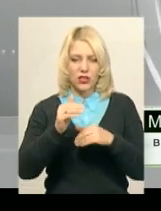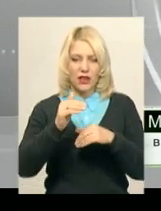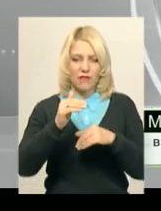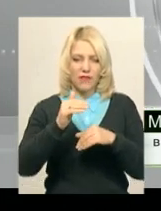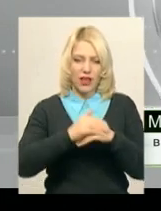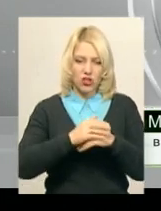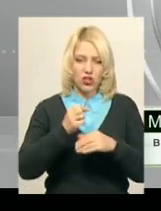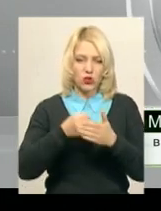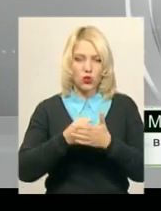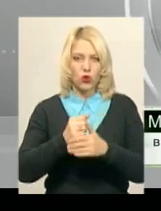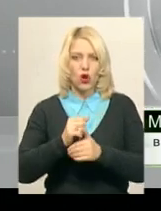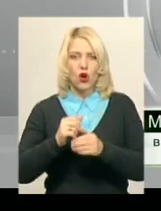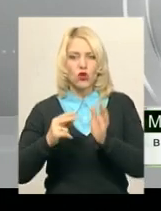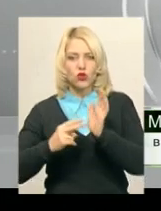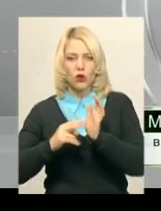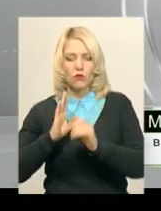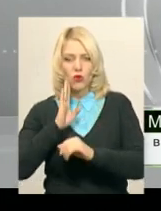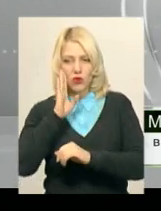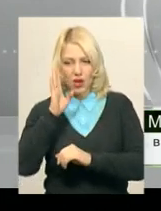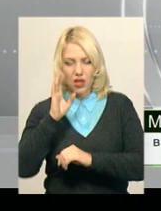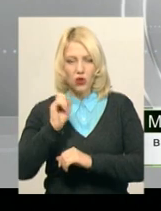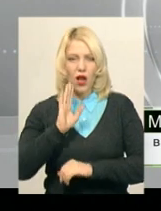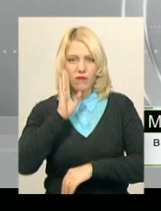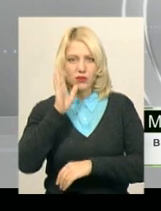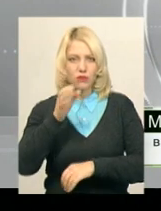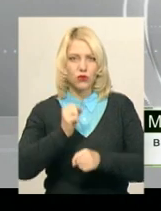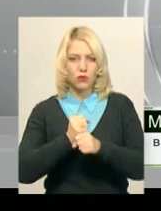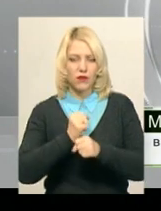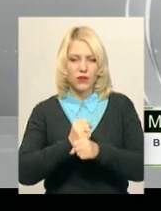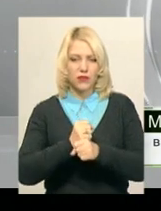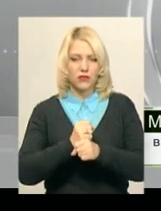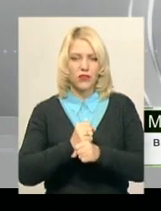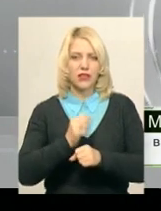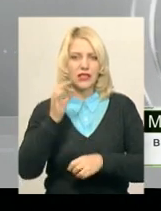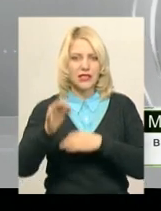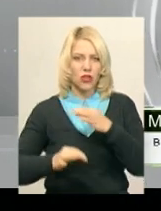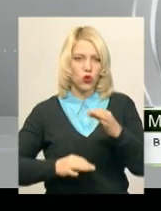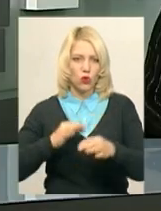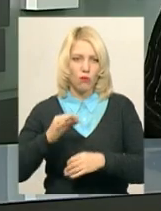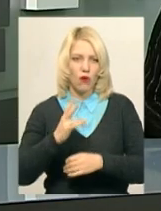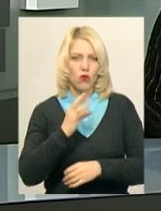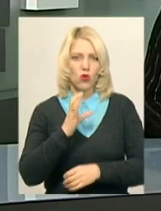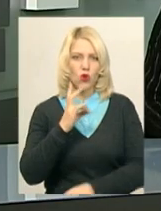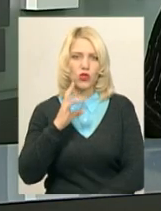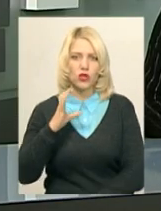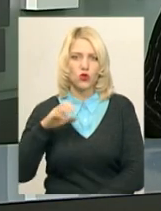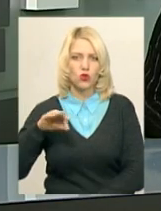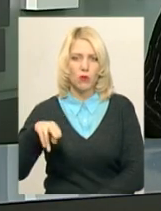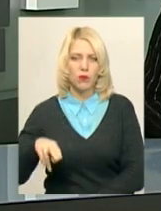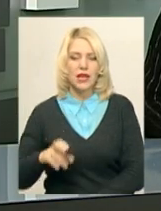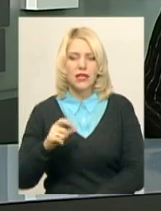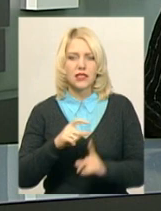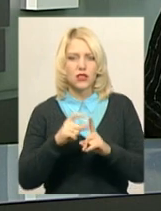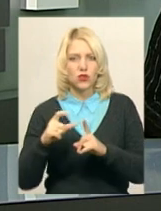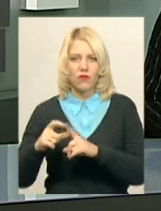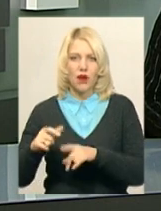години ранку, зараз всі світлофори будуть працювати в режимі нон-стоп цілодобово. За словами